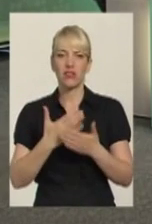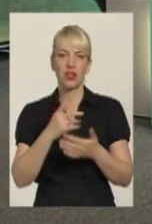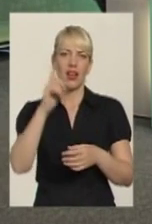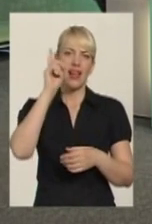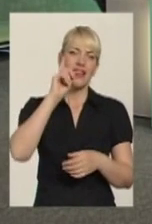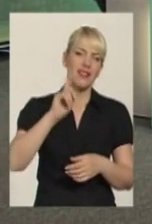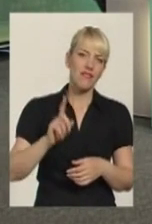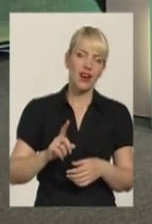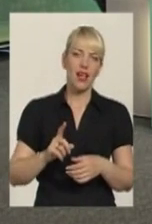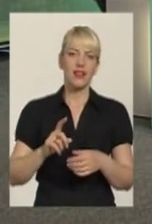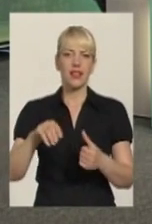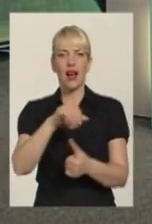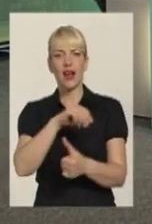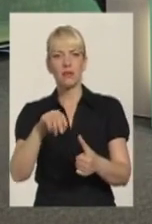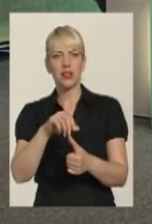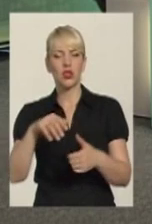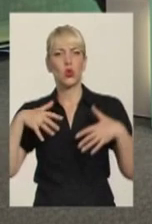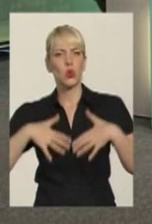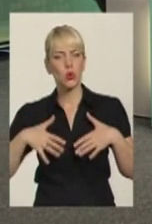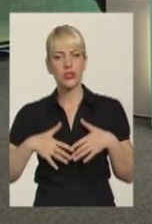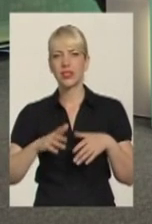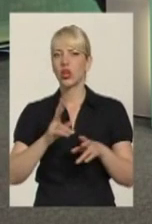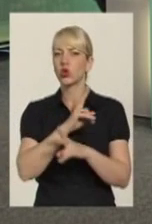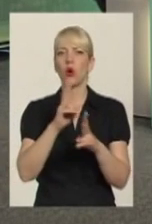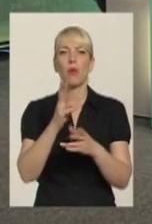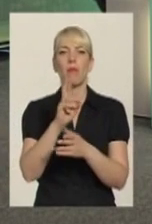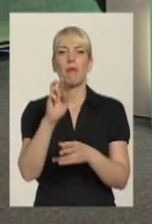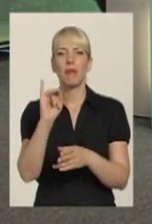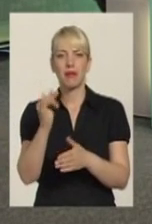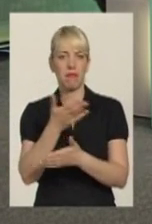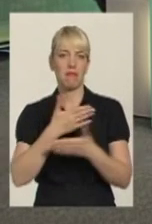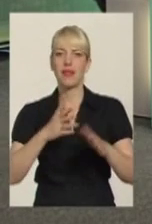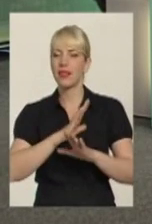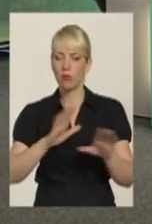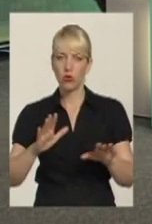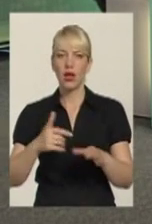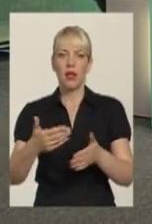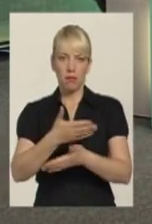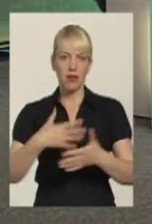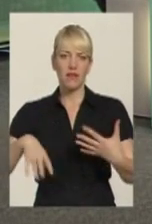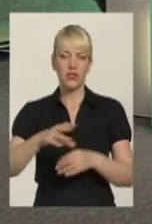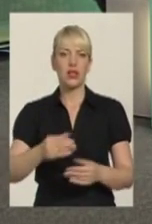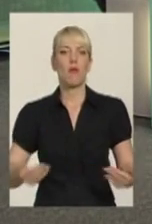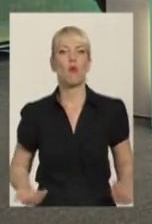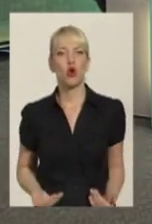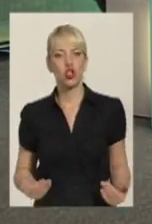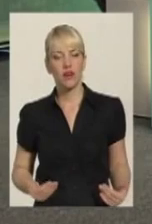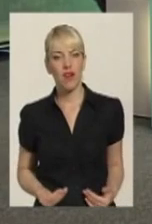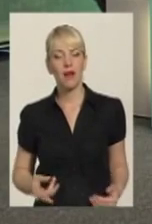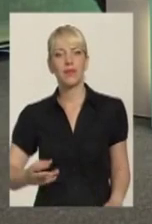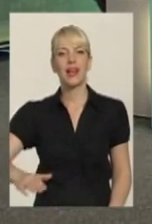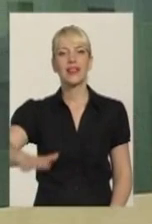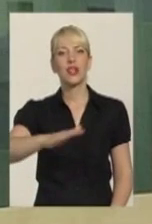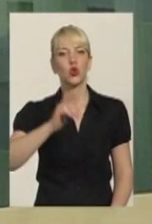грузіни, хто би ми не були, ми сьогодні проживаємо тут на території України, і виросли на території України, і рахуємо